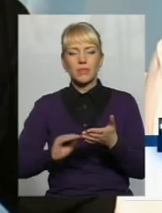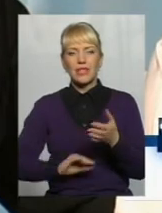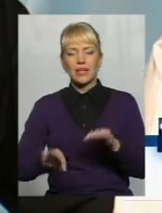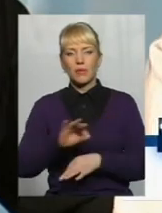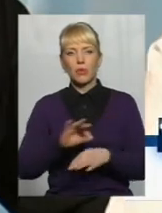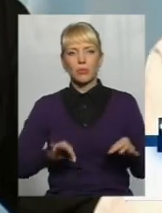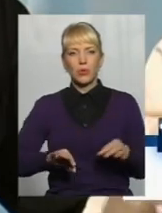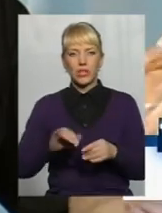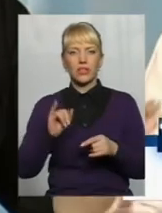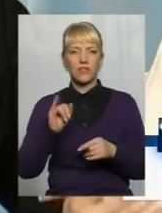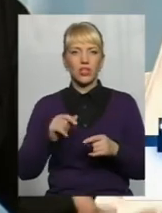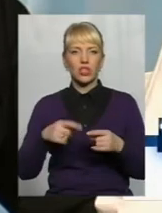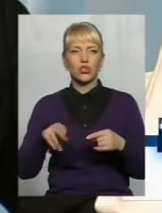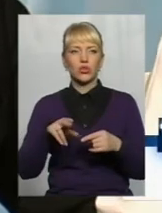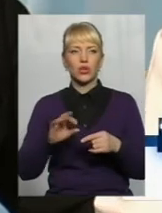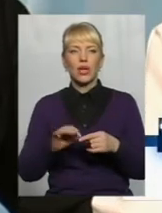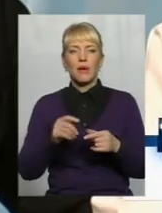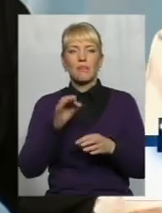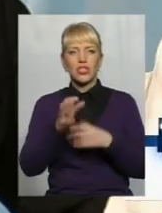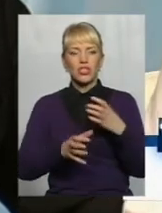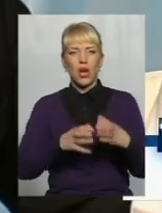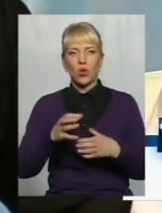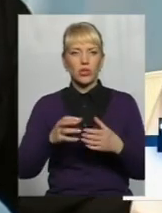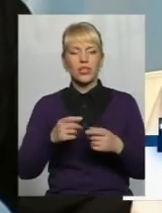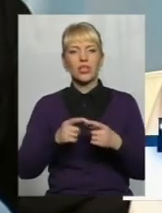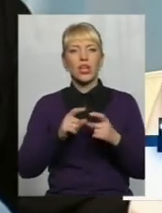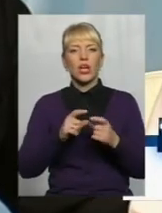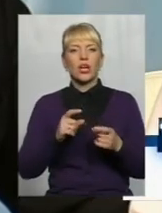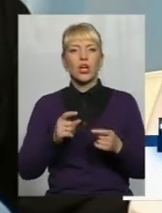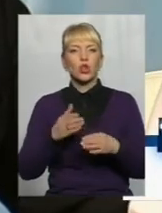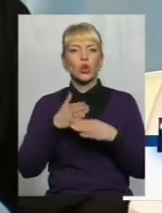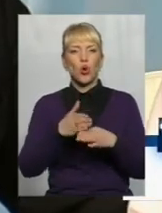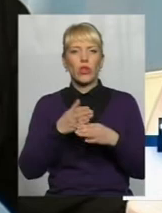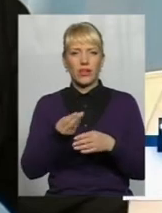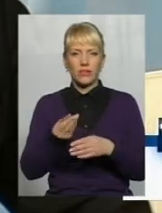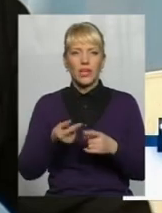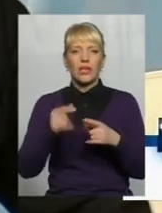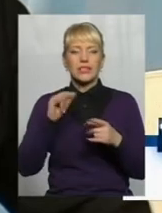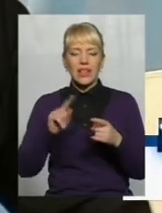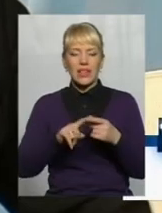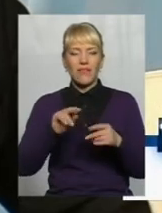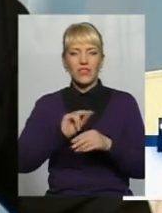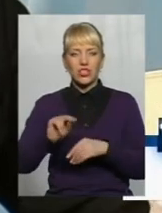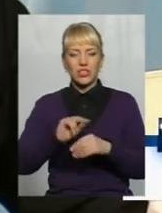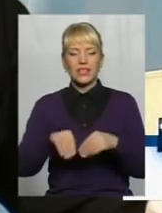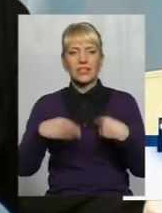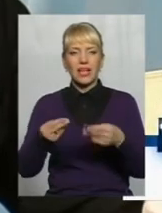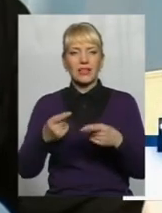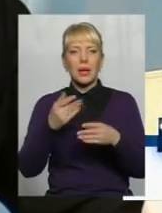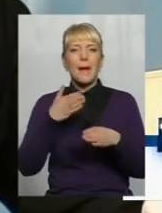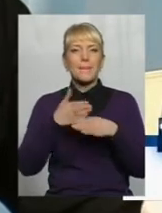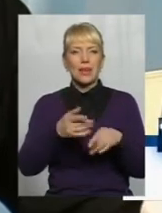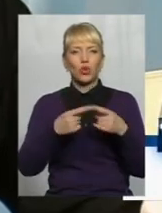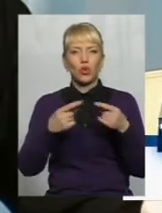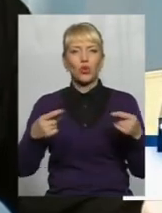ДФРР, і до міжнародних донорів Це головне – навчити, навчити, дати методологію для того, щоб